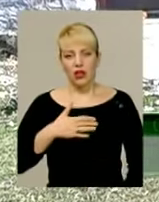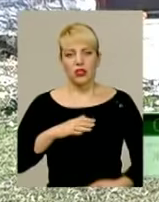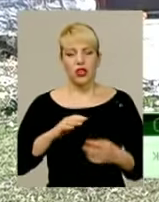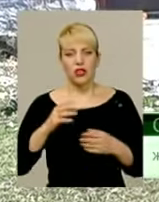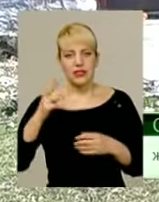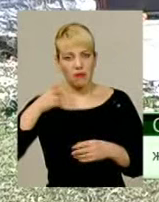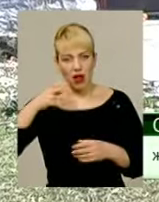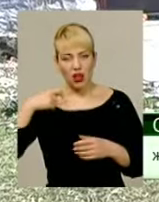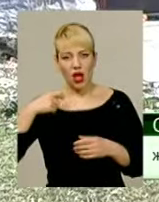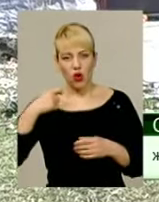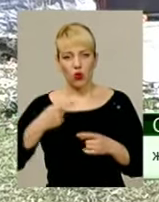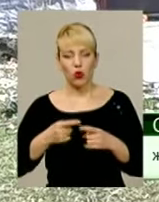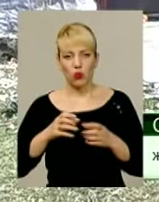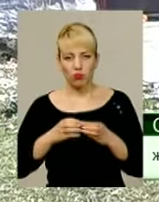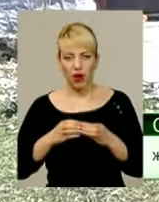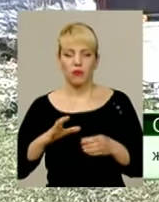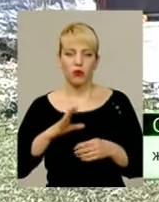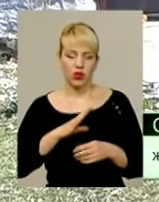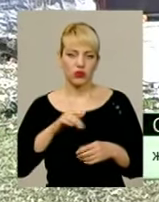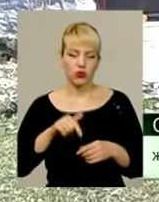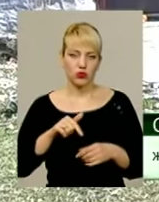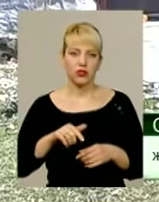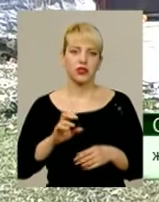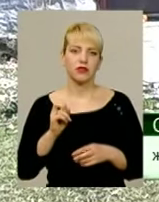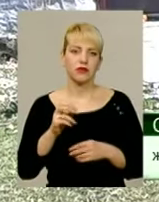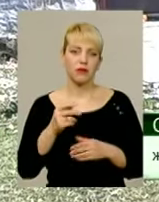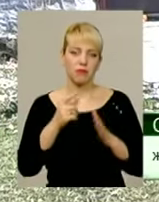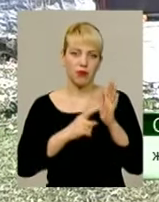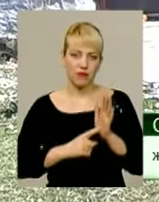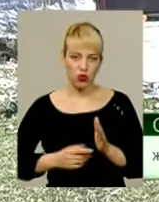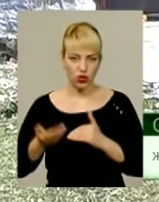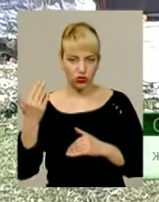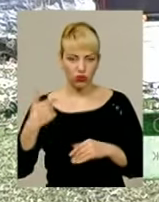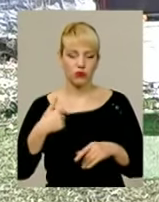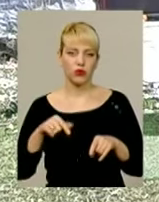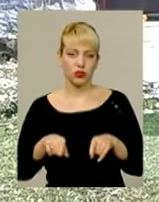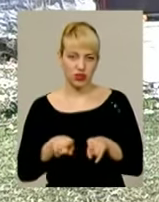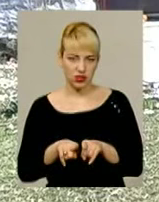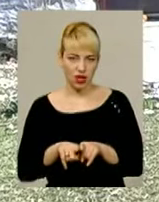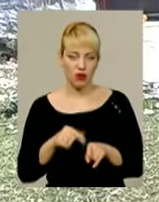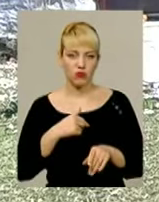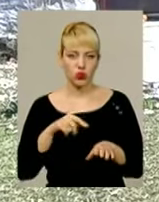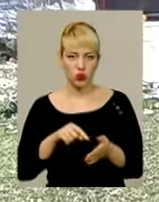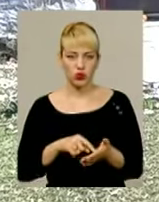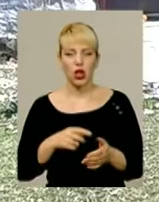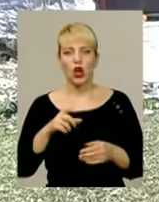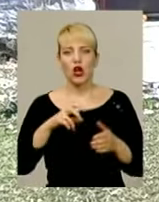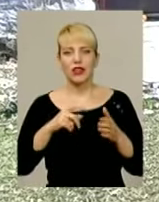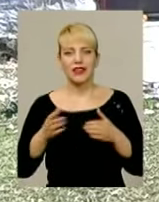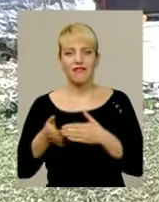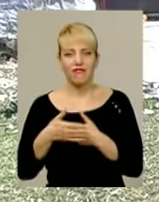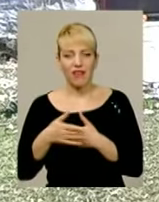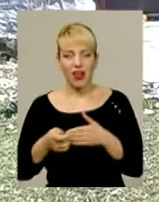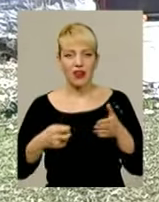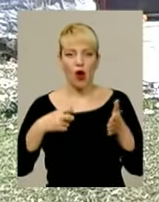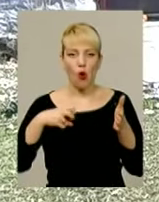Соснівці. І ось ми знову тут. Двері, як і раніше, опломбовані. Школа не функціонує. А от чи відповів хтось за